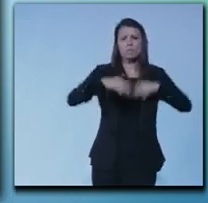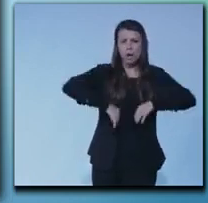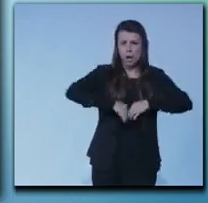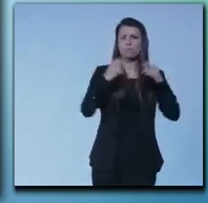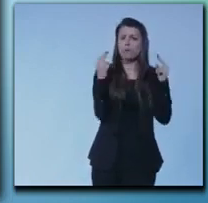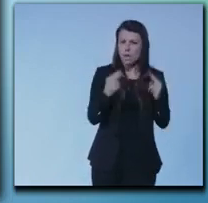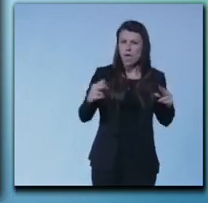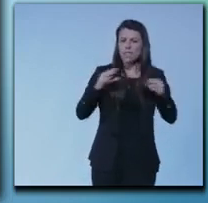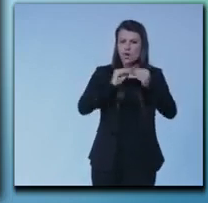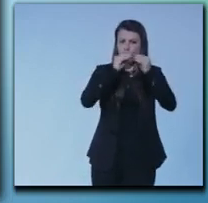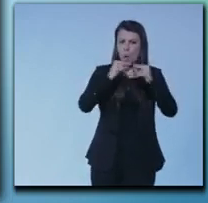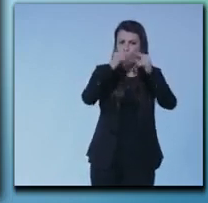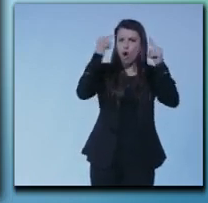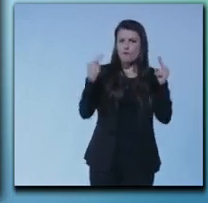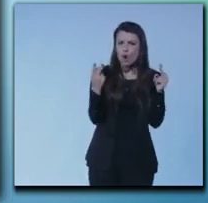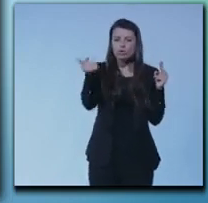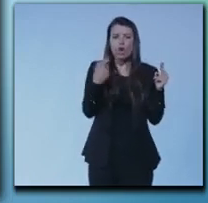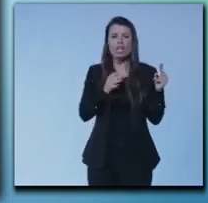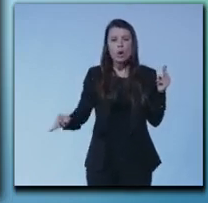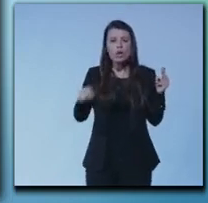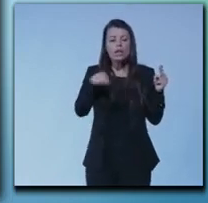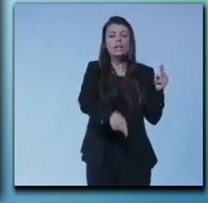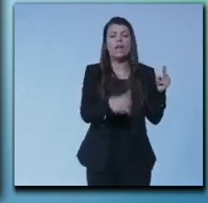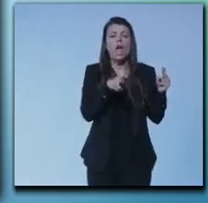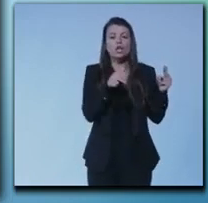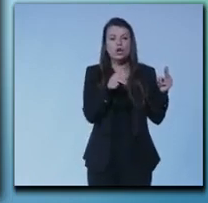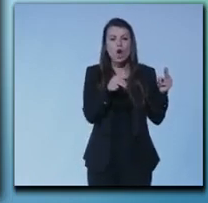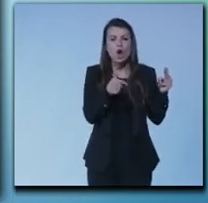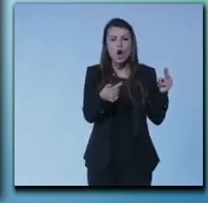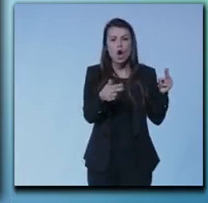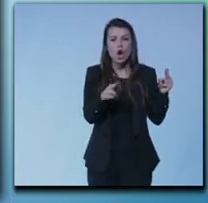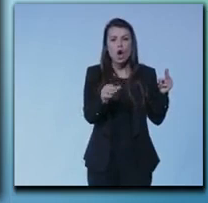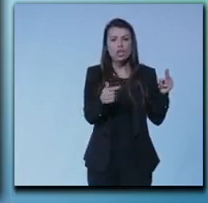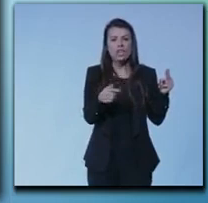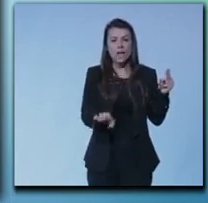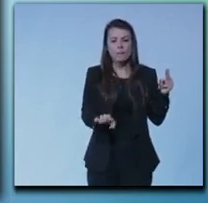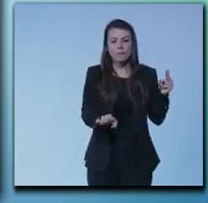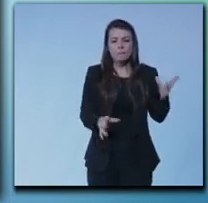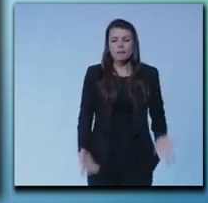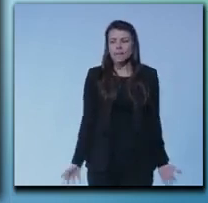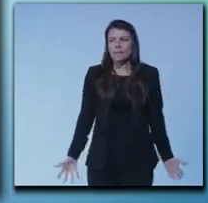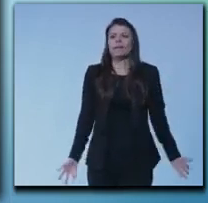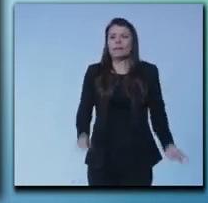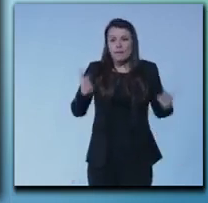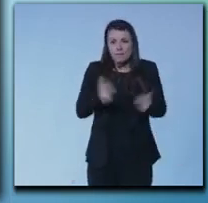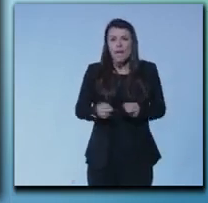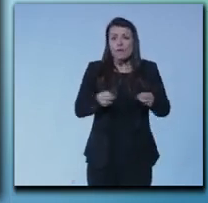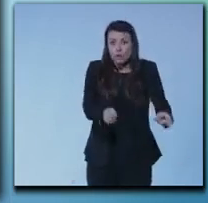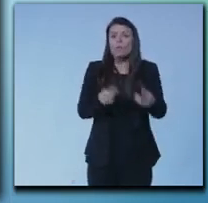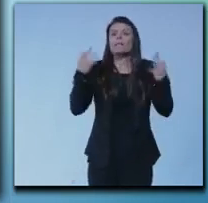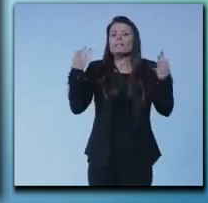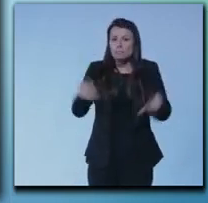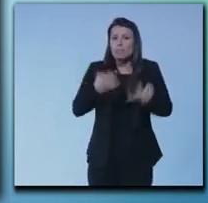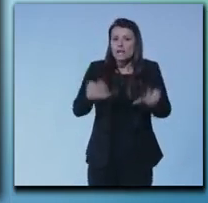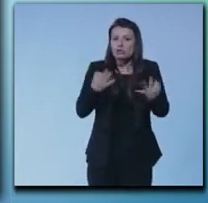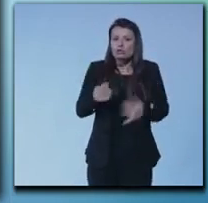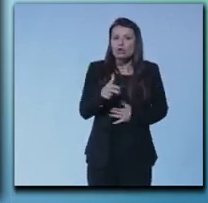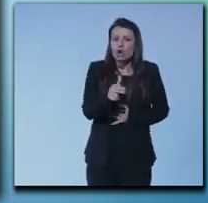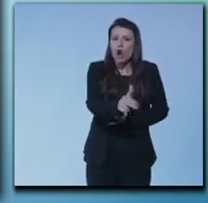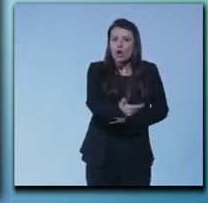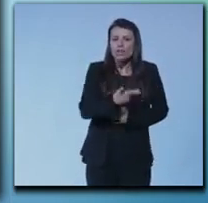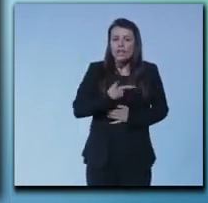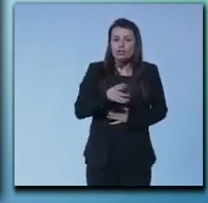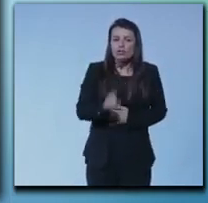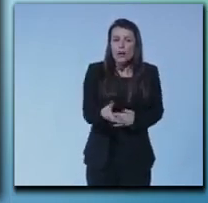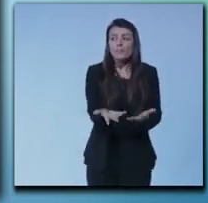soldi già trovati ci sono le trote nei fiumi spesso ci sono le trote però non penso che